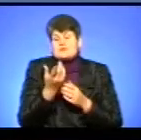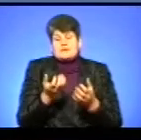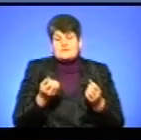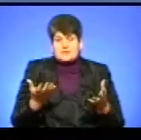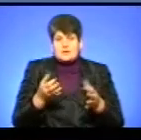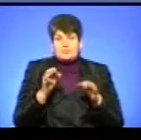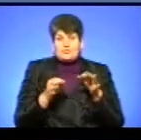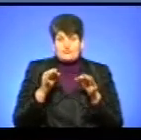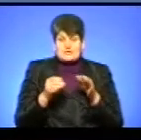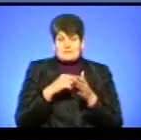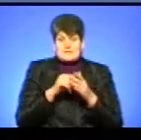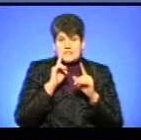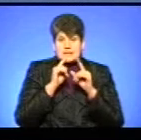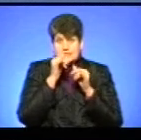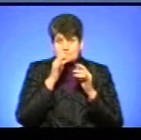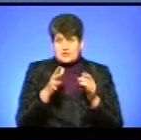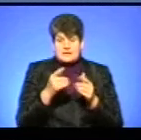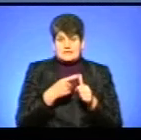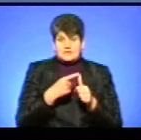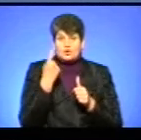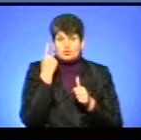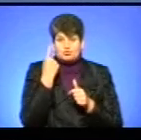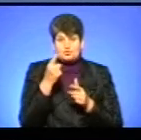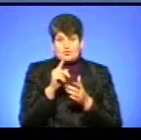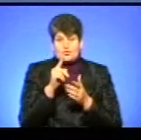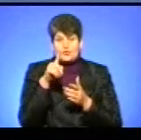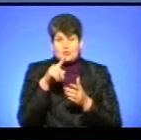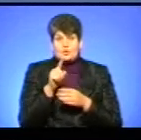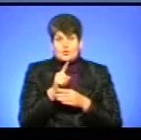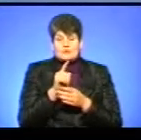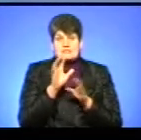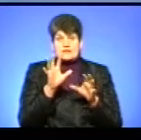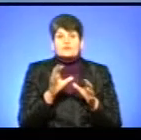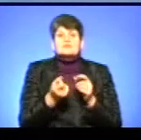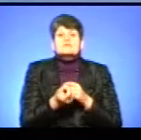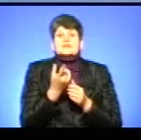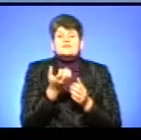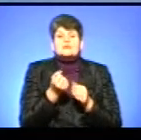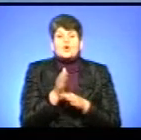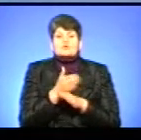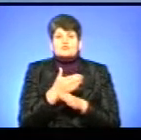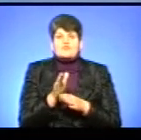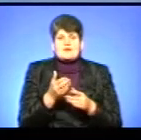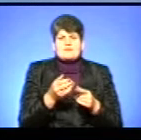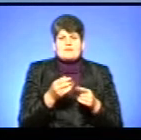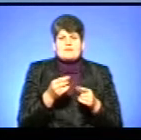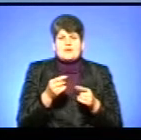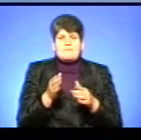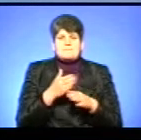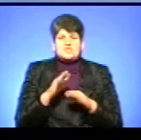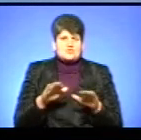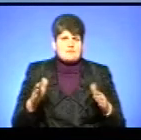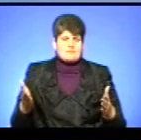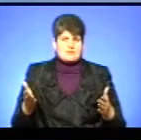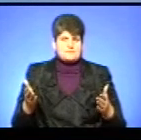міська рада так і не змогла назвати ніодної норми закону, на підставі чого вона встановила розмежування між різними дітьми. І